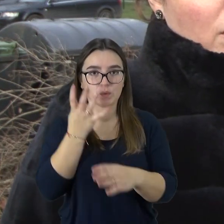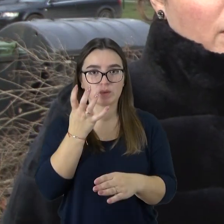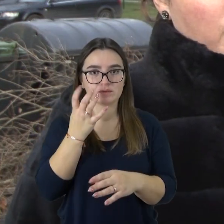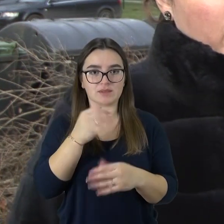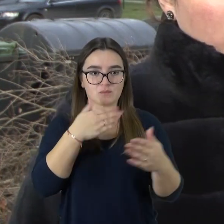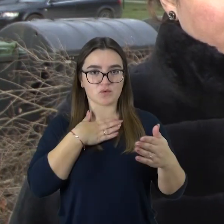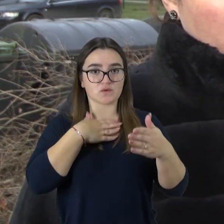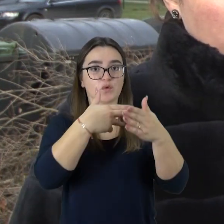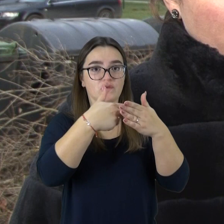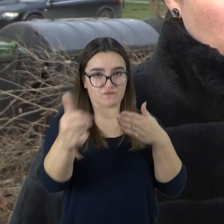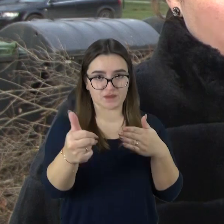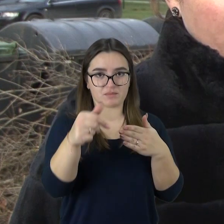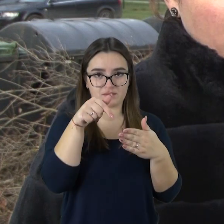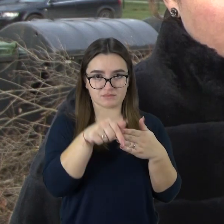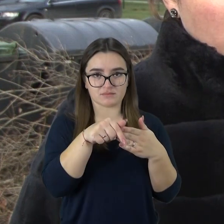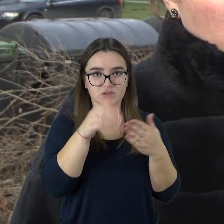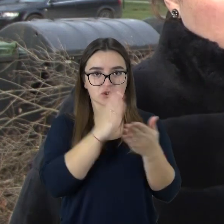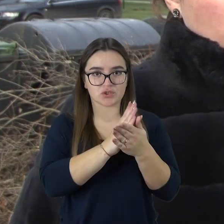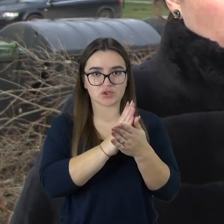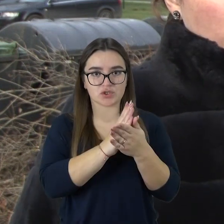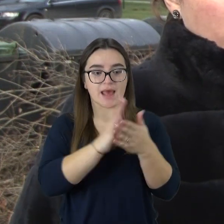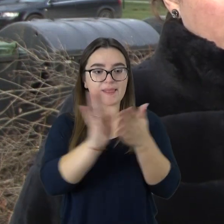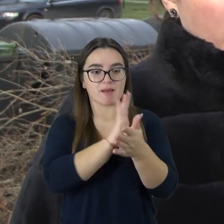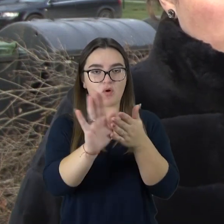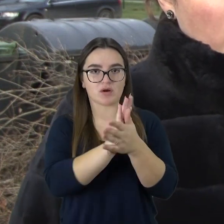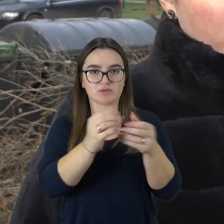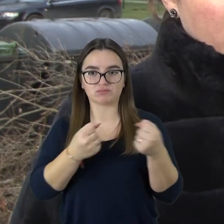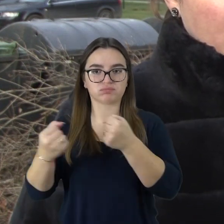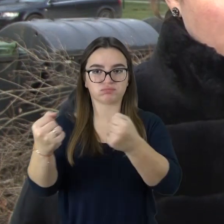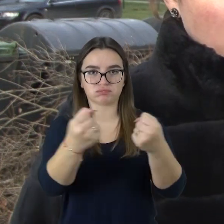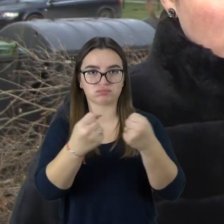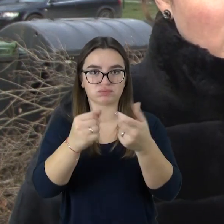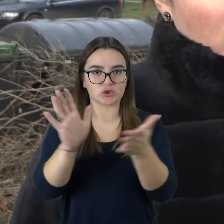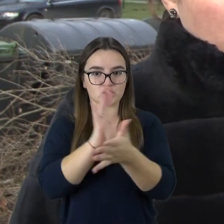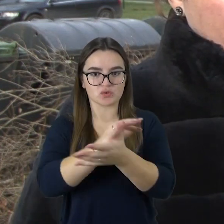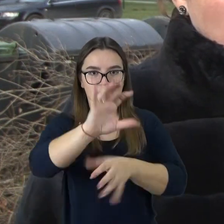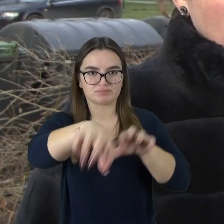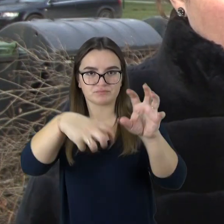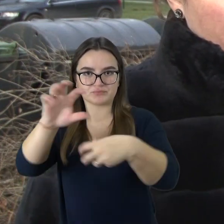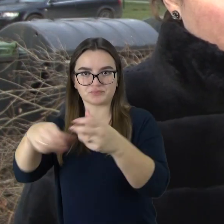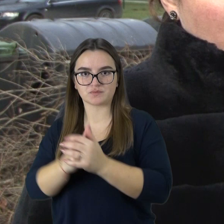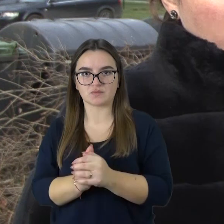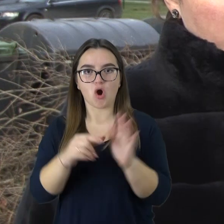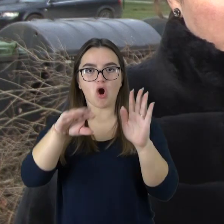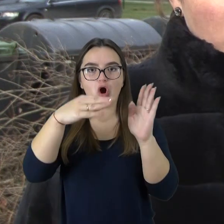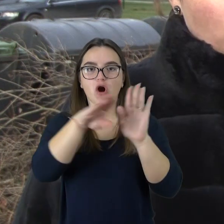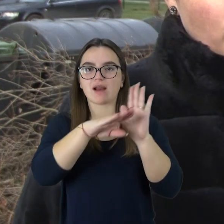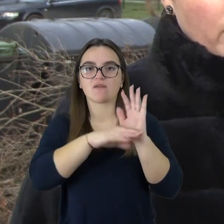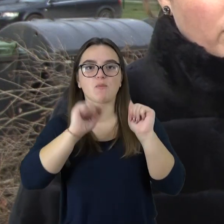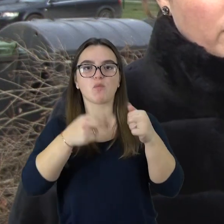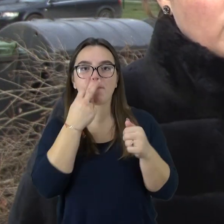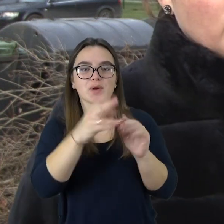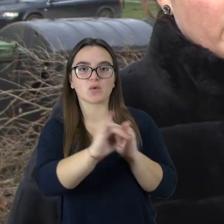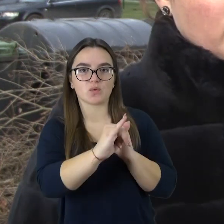įmonė ekoserviso projektai važiuoja ir surenka nemokami šitas atliekas. Atliekų grafiką galima pamatyti